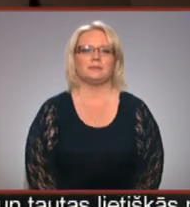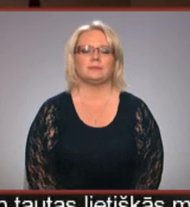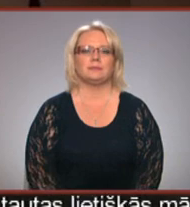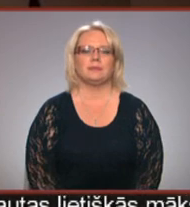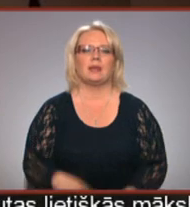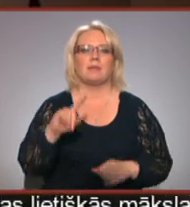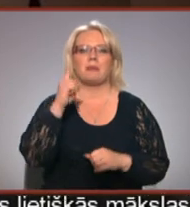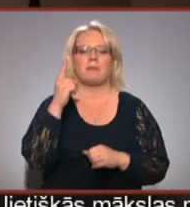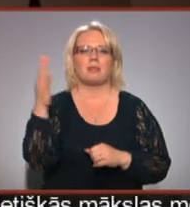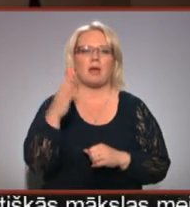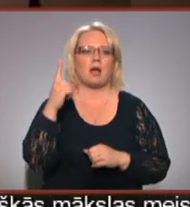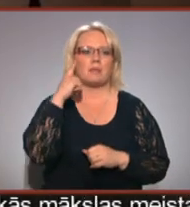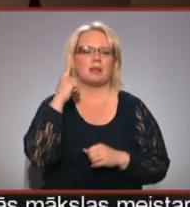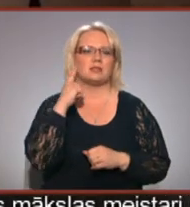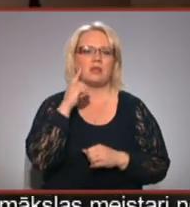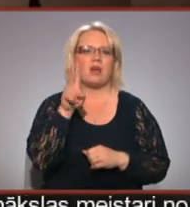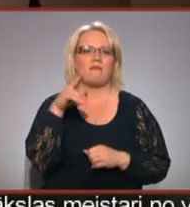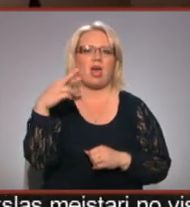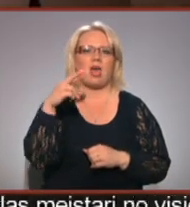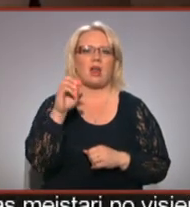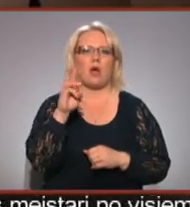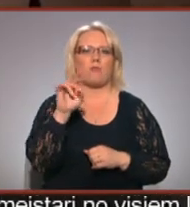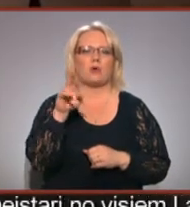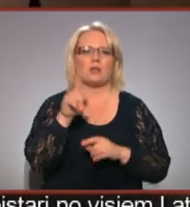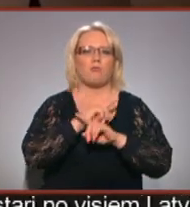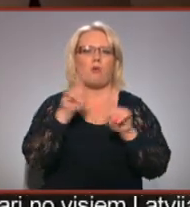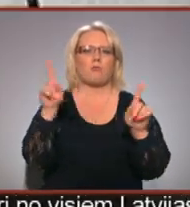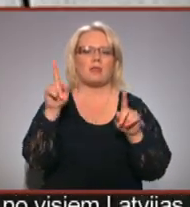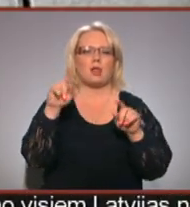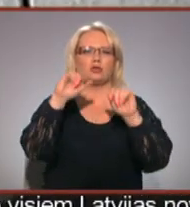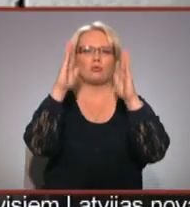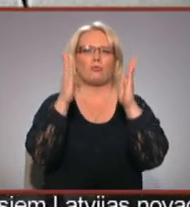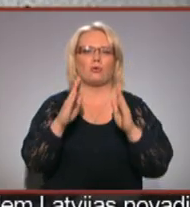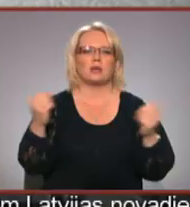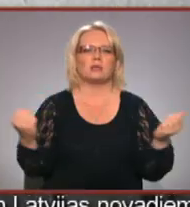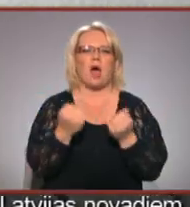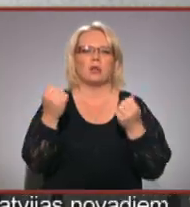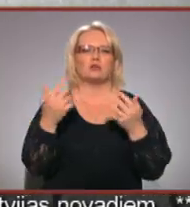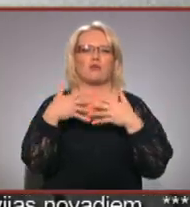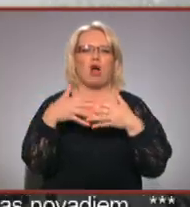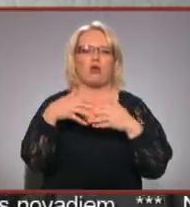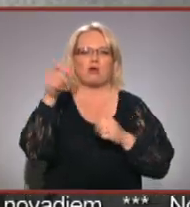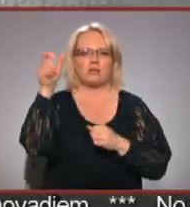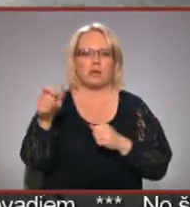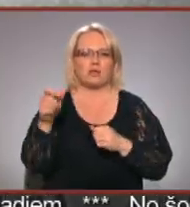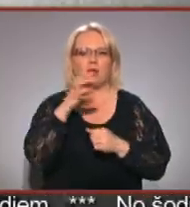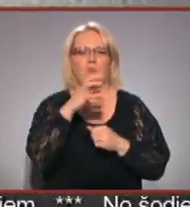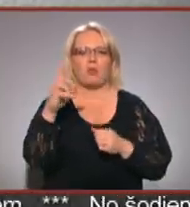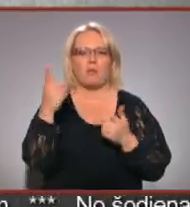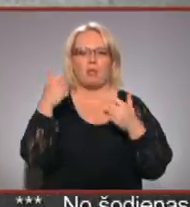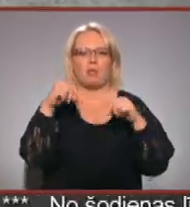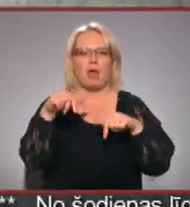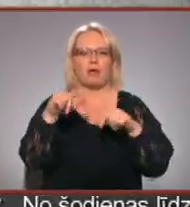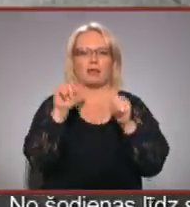Pirmais, kas nāk prātā dzirdot vārdu vera muhina, ir monumentālā skulptūra strādnieks un kolhozniec, un padomu laika dizaina